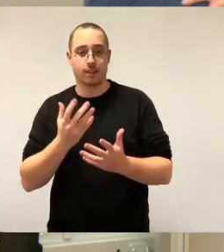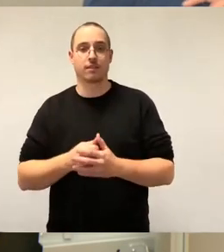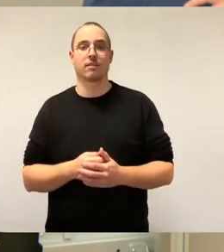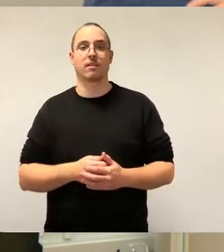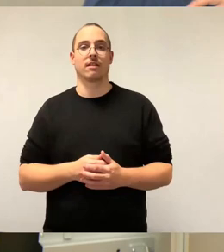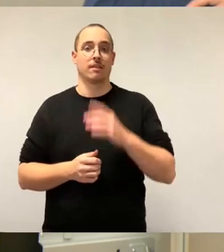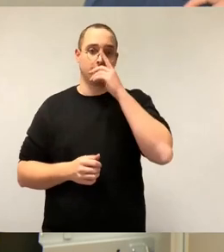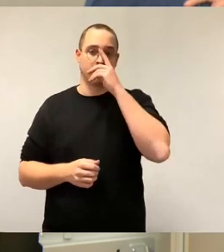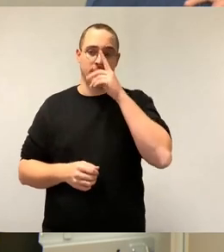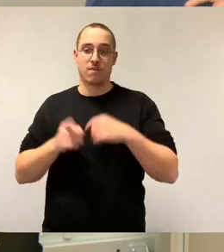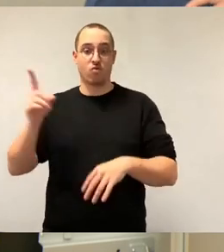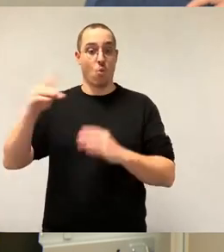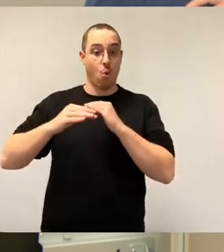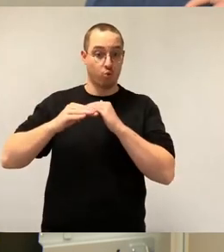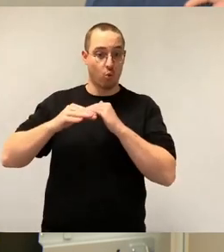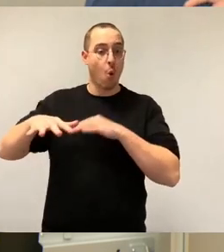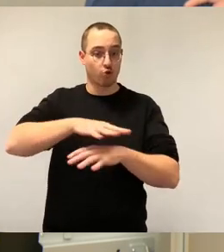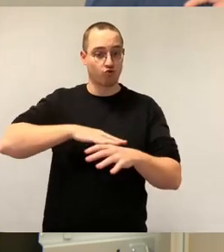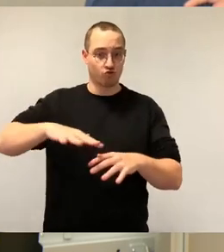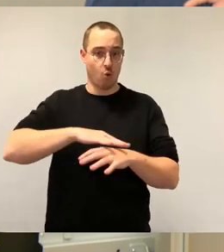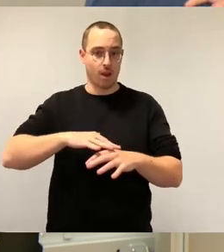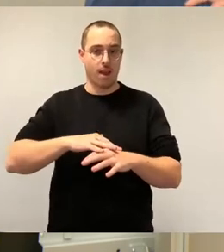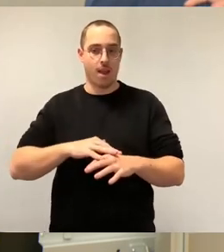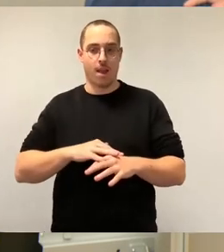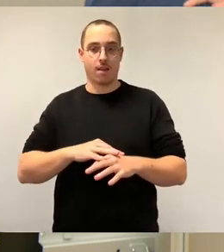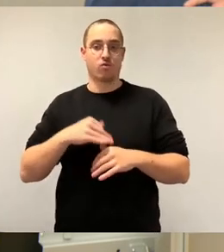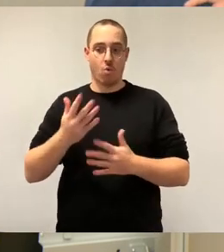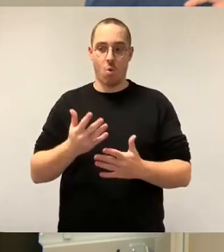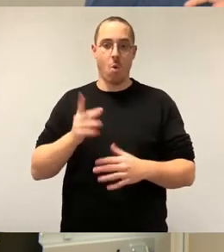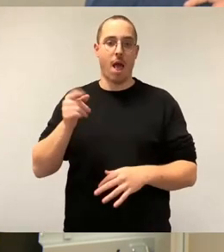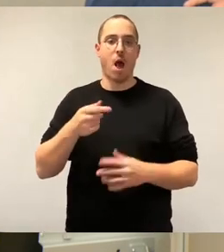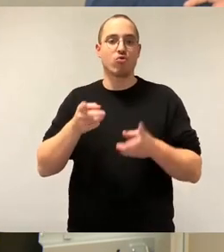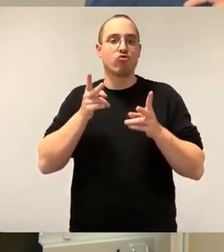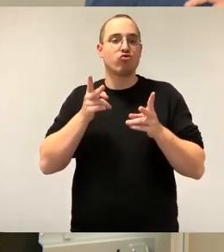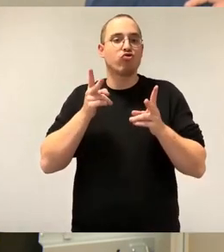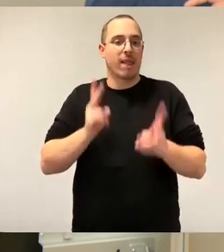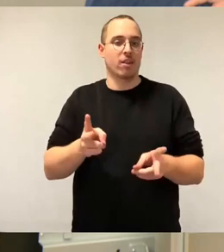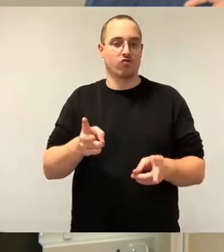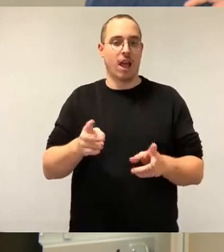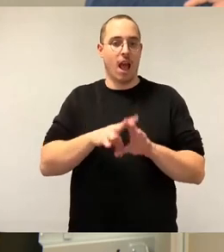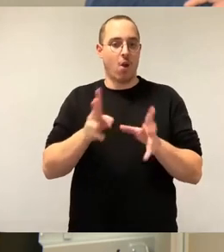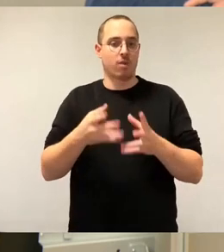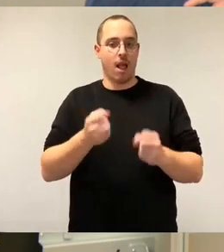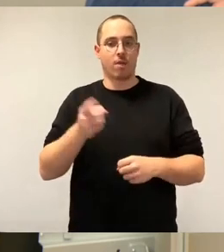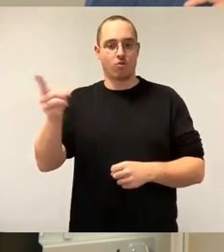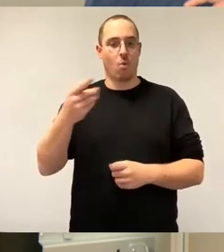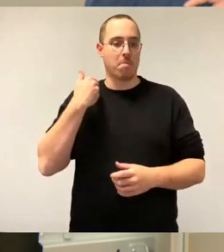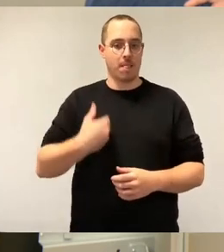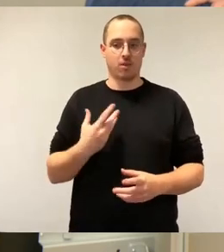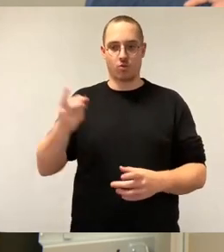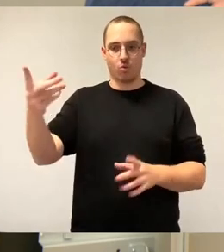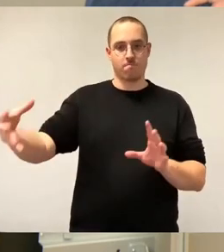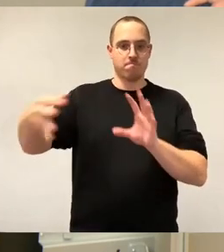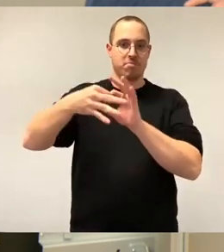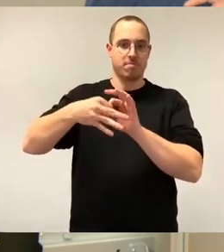städtischen Haushalt belastet, um den operativen Betrieb aufrechtzuerhalten. Die Vorlage heute zeigt, auch dieses Versprochen wurde gebrochen.